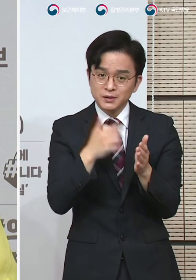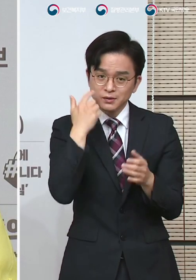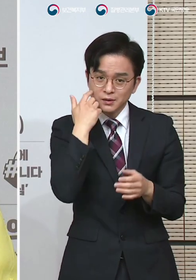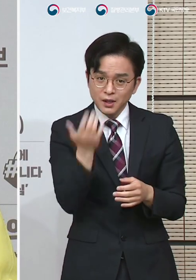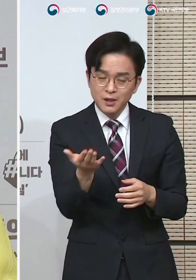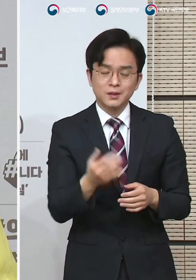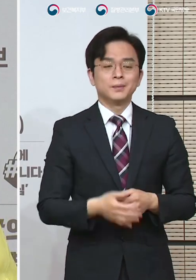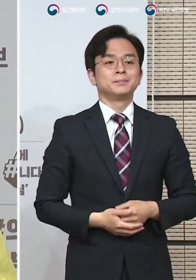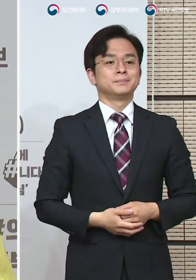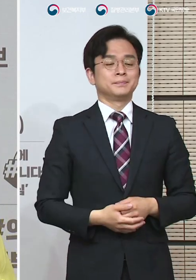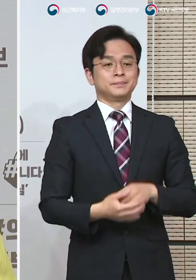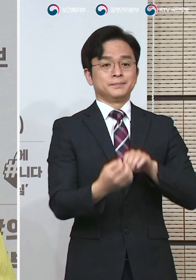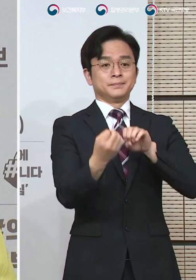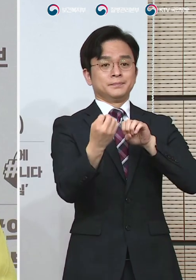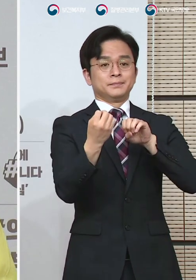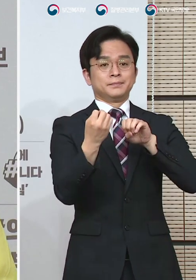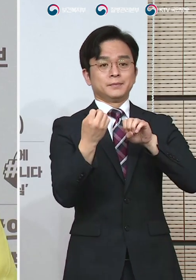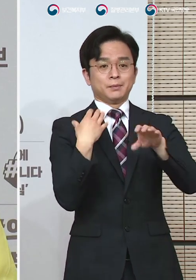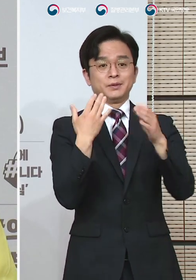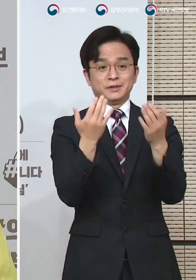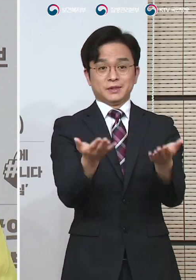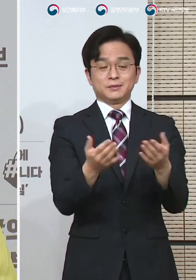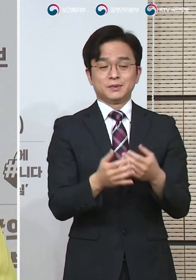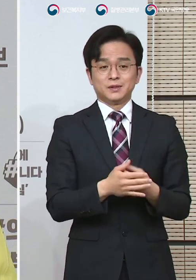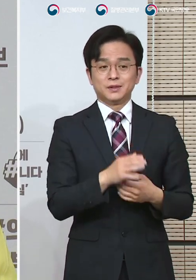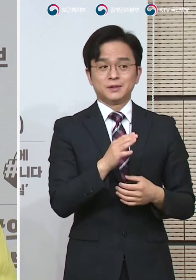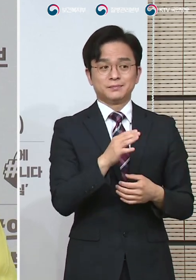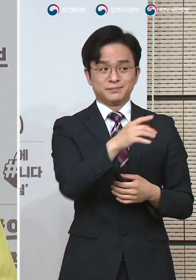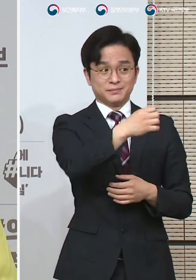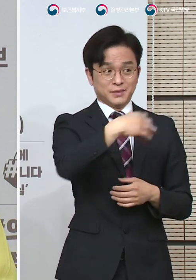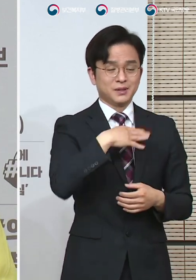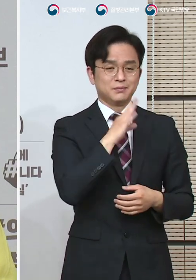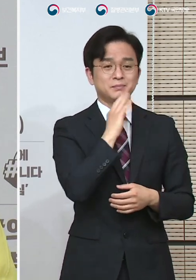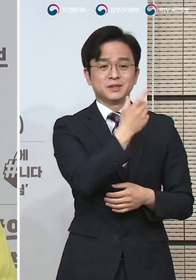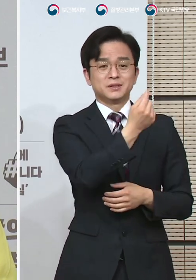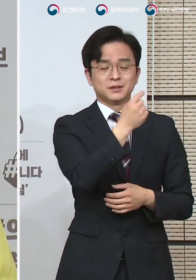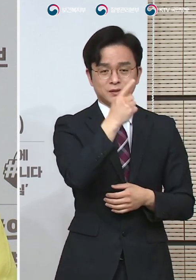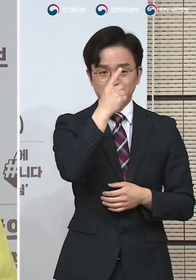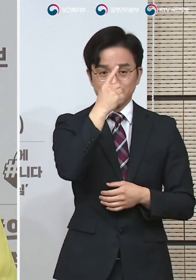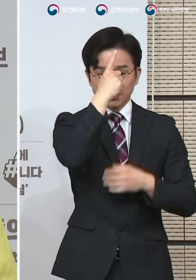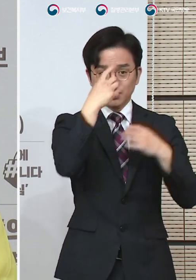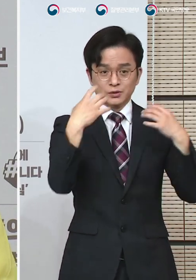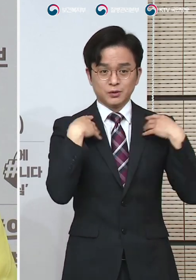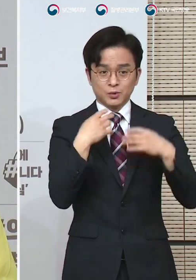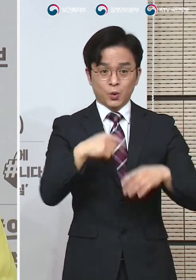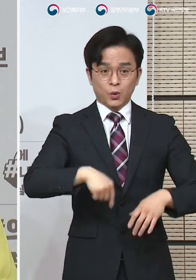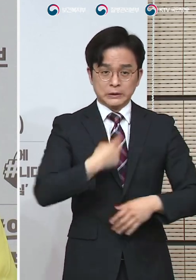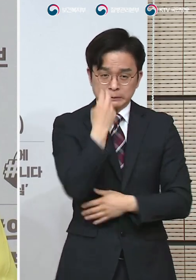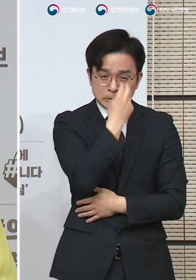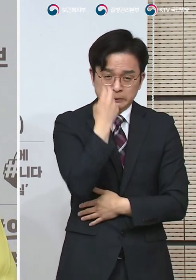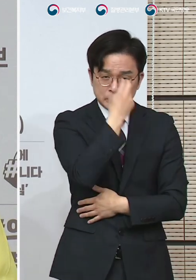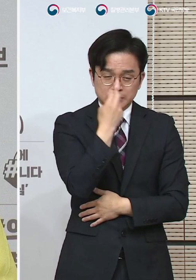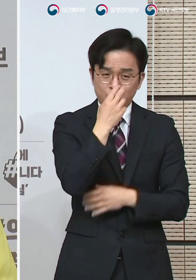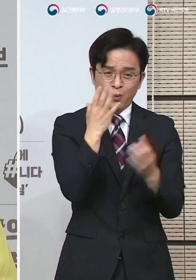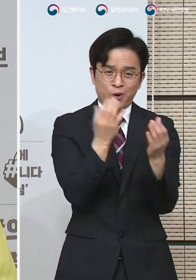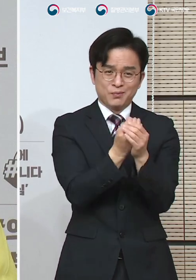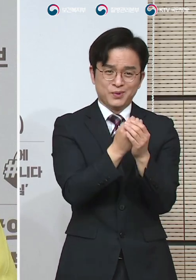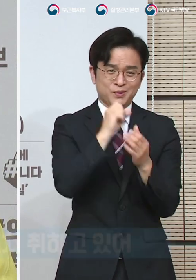사실상 감시체계가 100% 완벽할 수는 없습니다. 저희가 감시체계의 기본적인 경우가